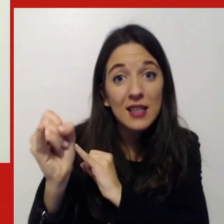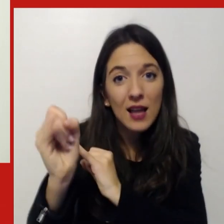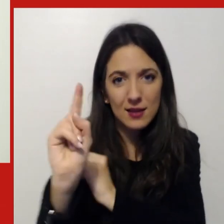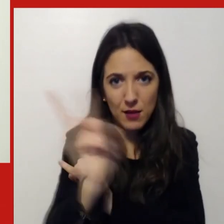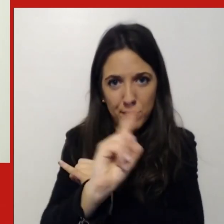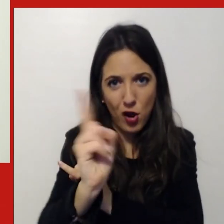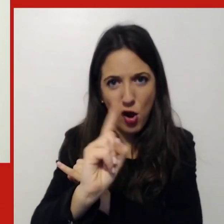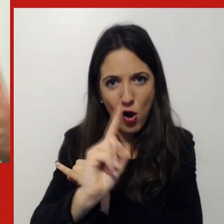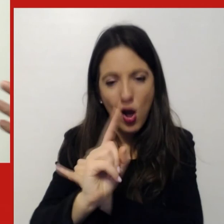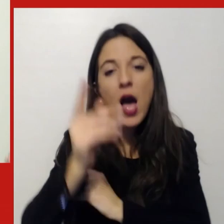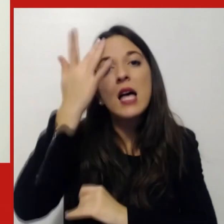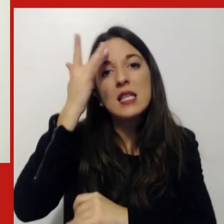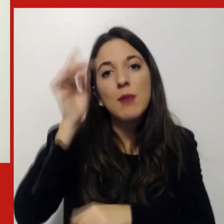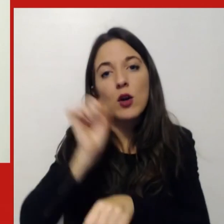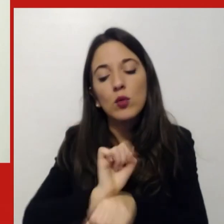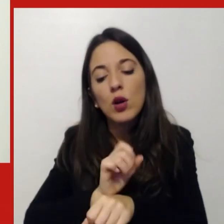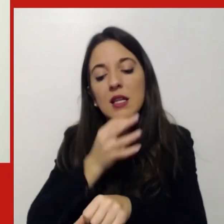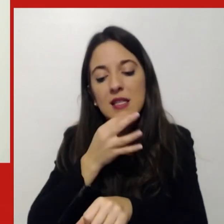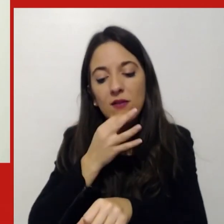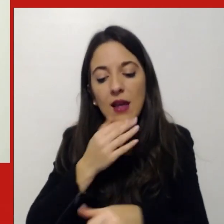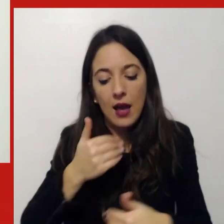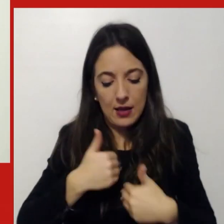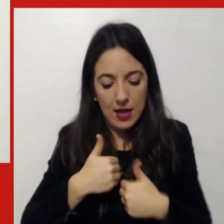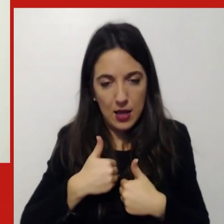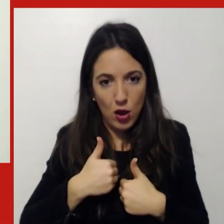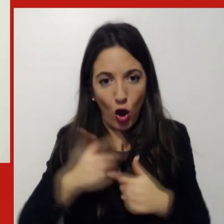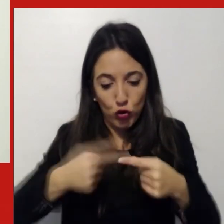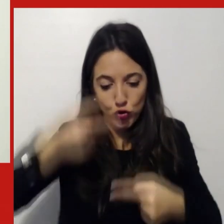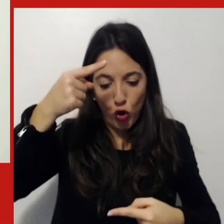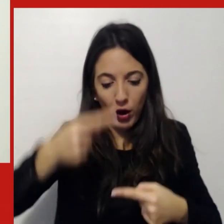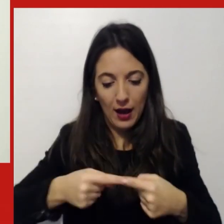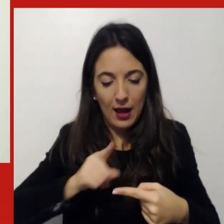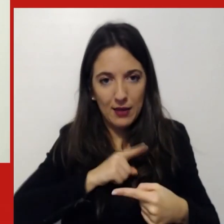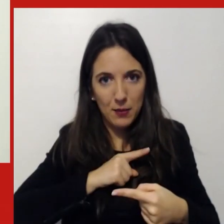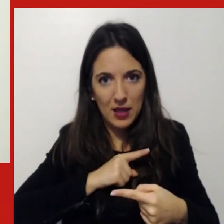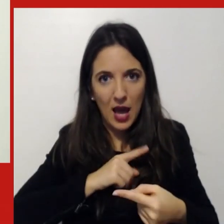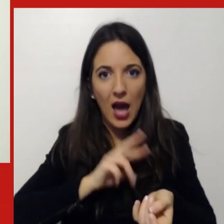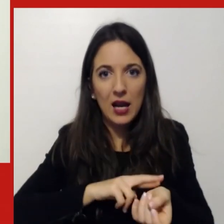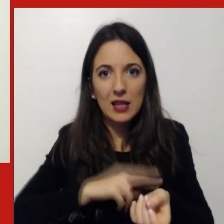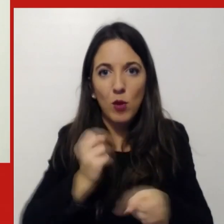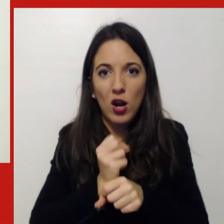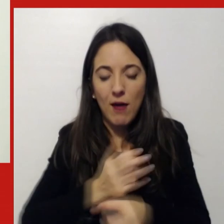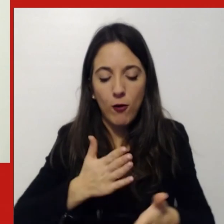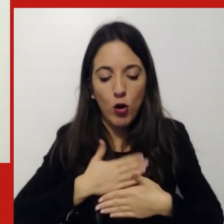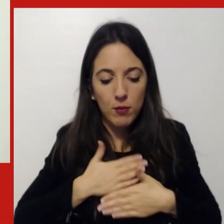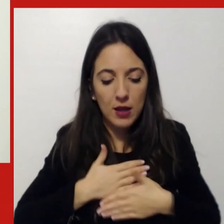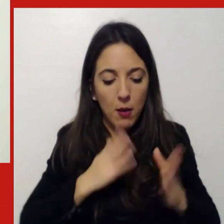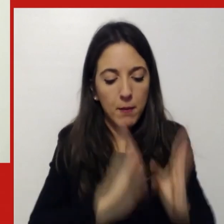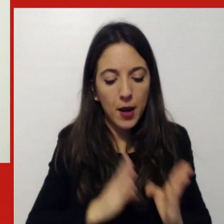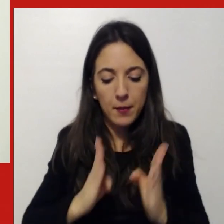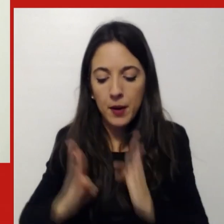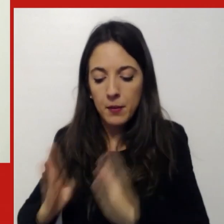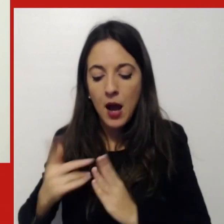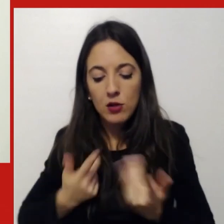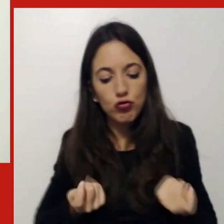nell'orario nella giornata a seconda anche delle proprie esigenze del proprio bioritmo di produttività le diverse attività